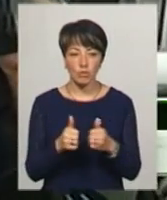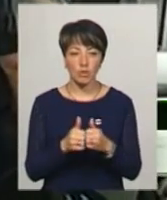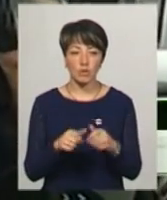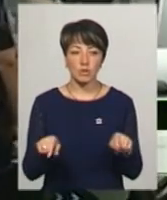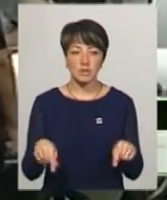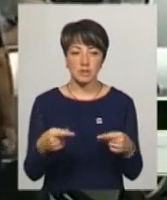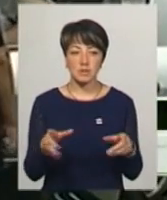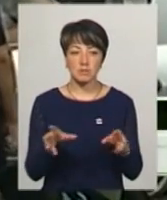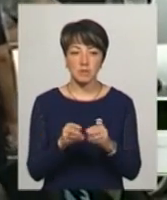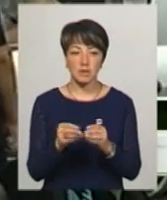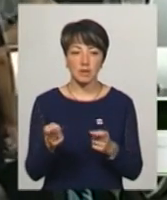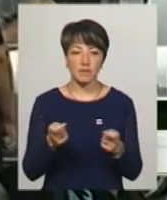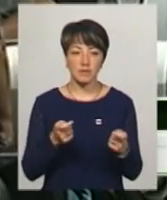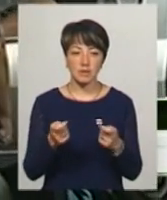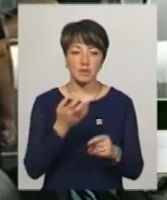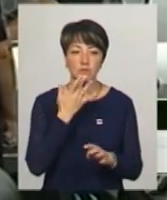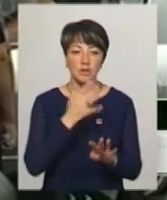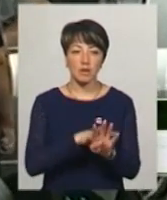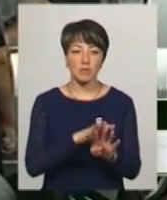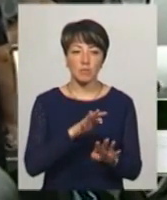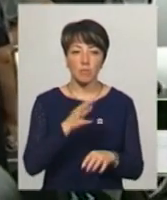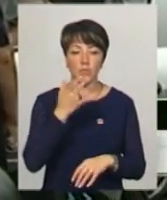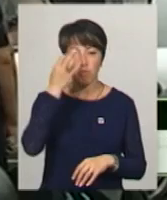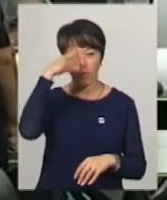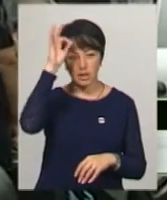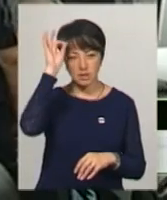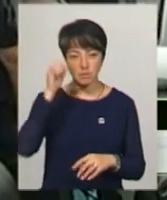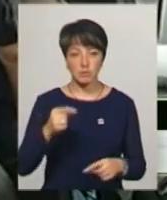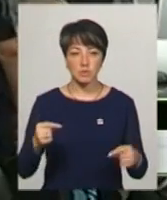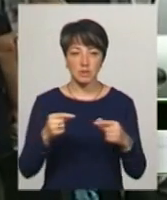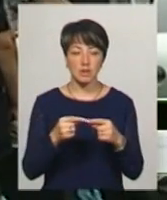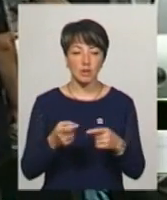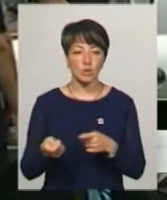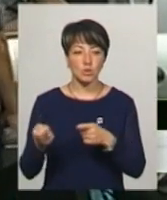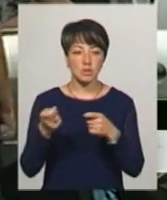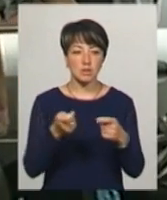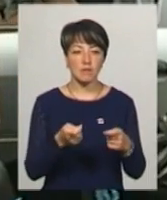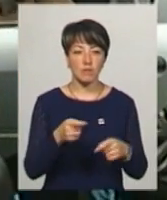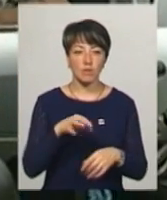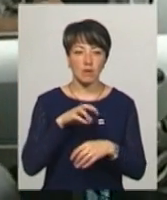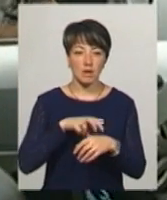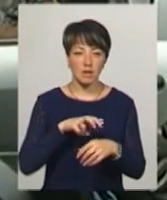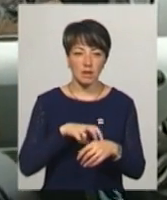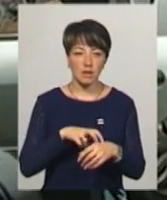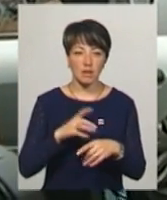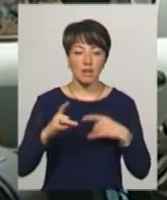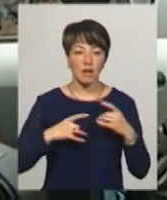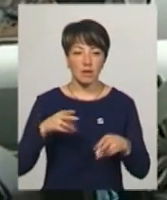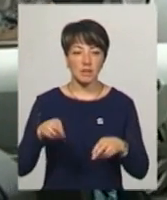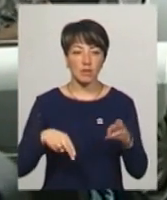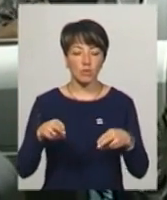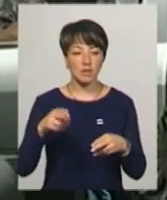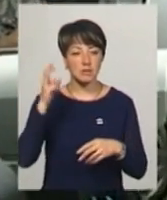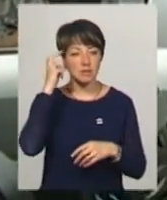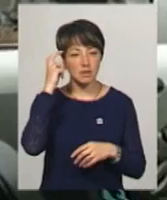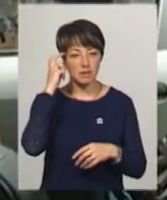спільно з керівництвом національної поліції, безпосередньо доставку лікаря, нейрохірурга з Києва.